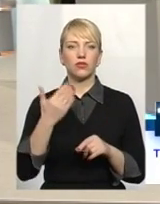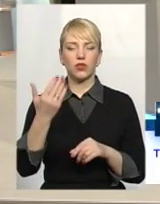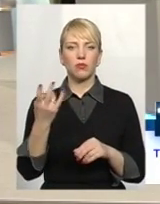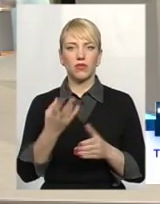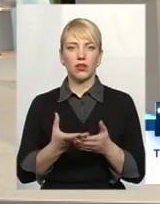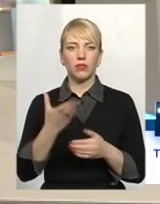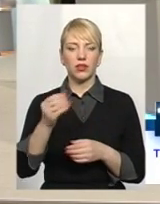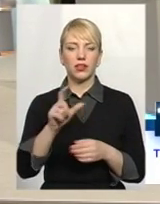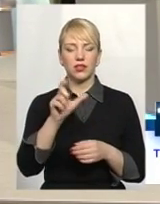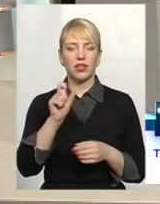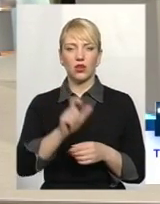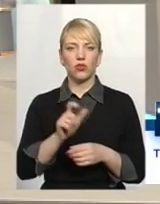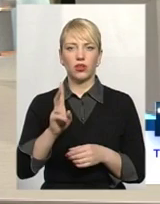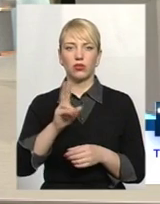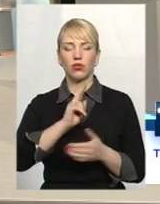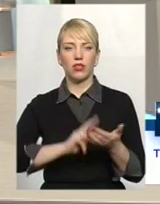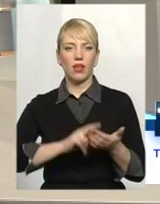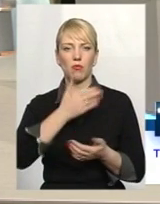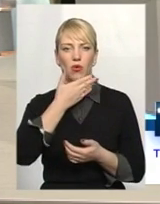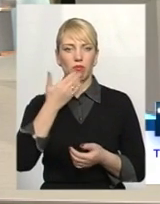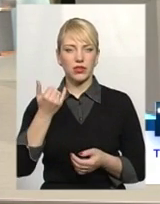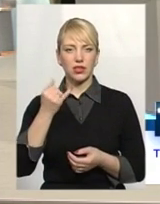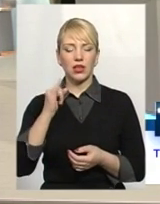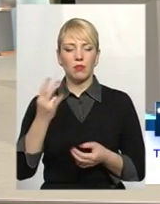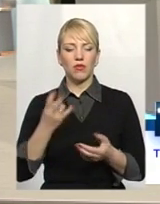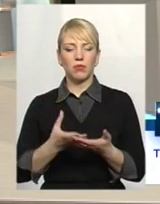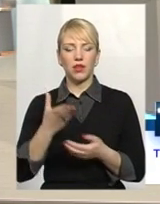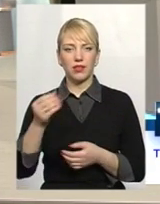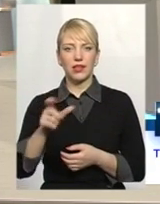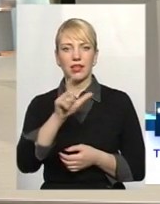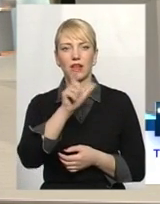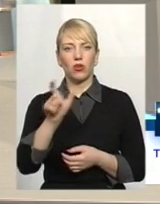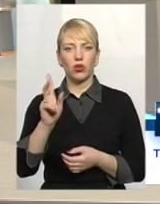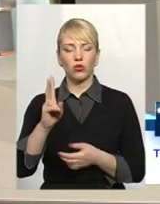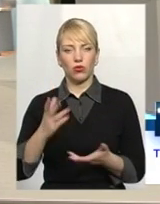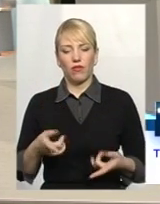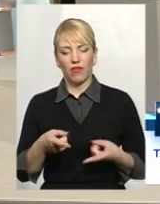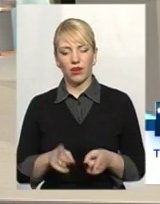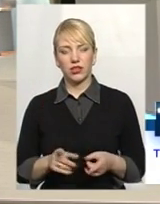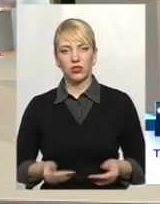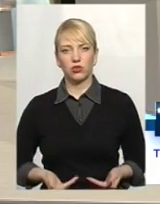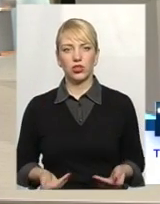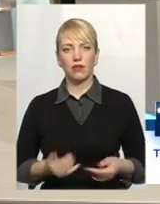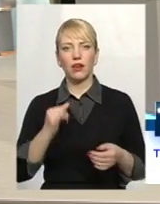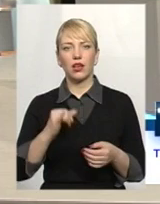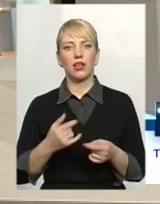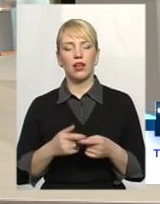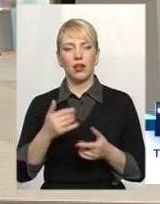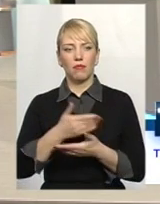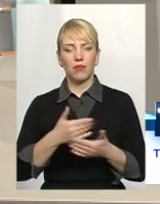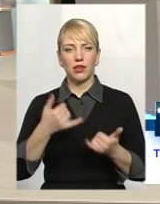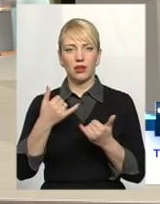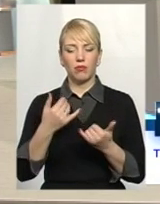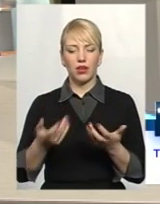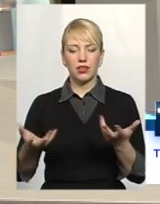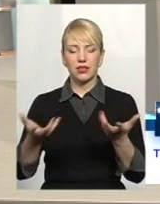тих людей, які не прописані, і відповідно, згідно розрахунків за споживання, а ми, як би кажуть, збираємо